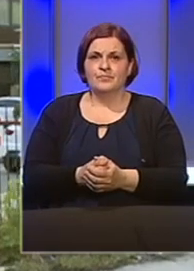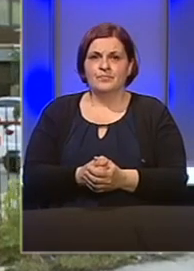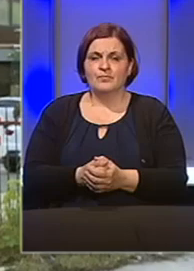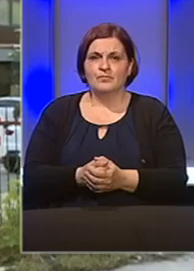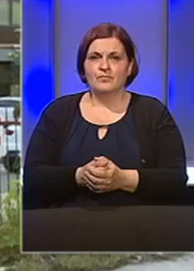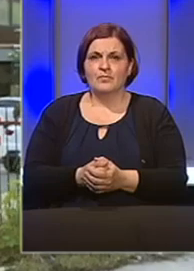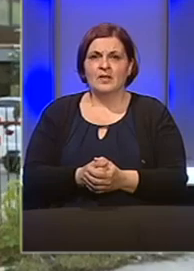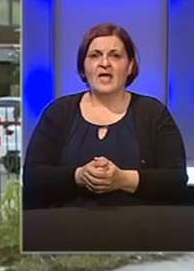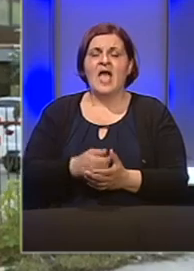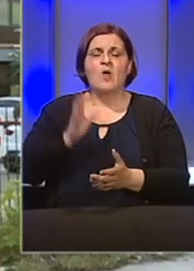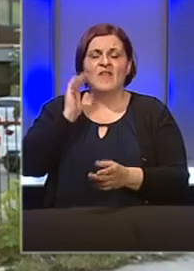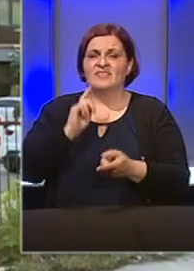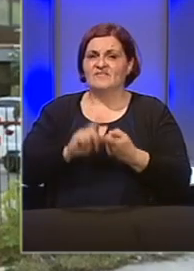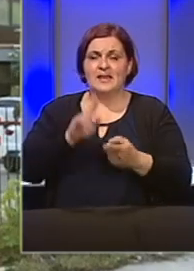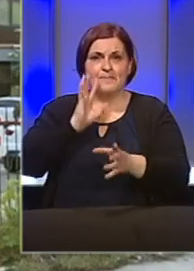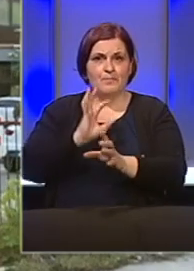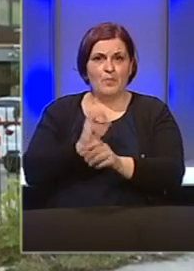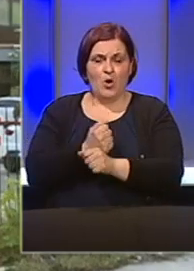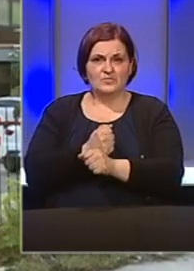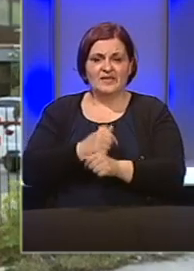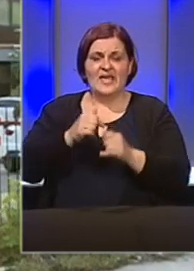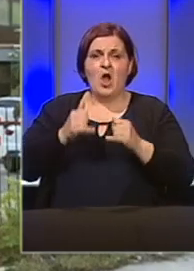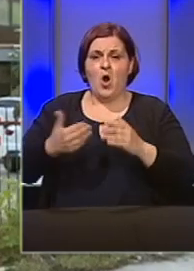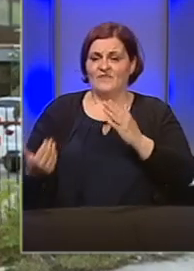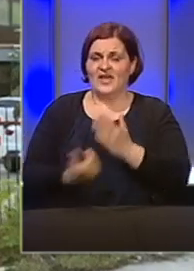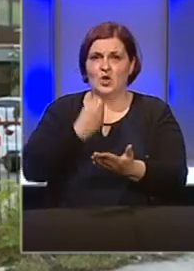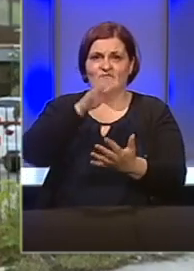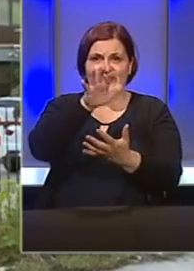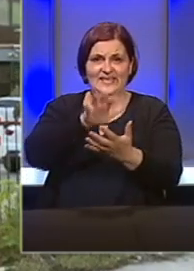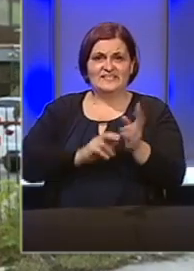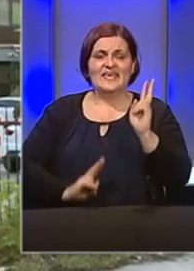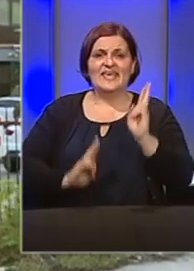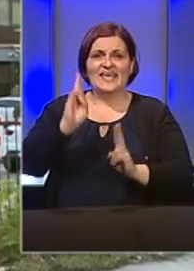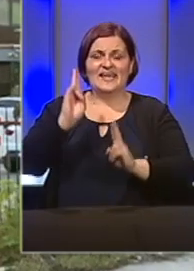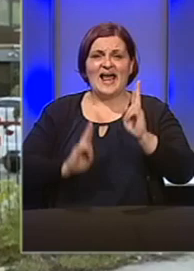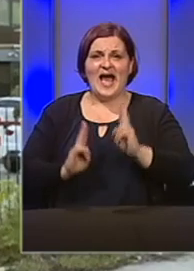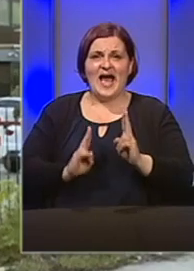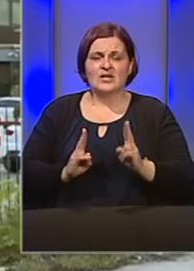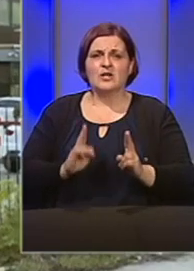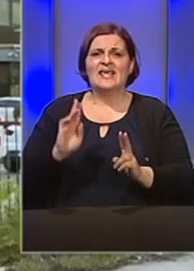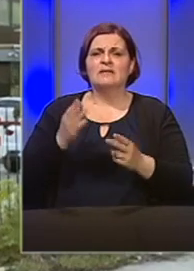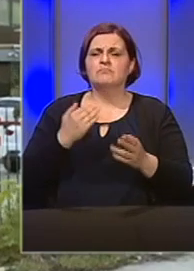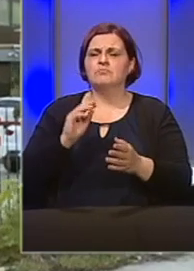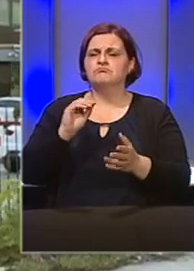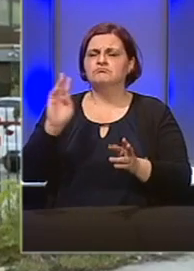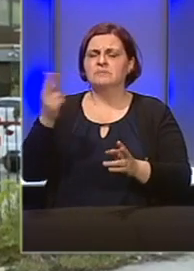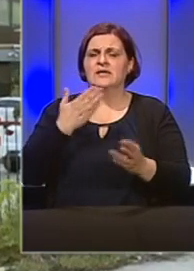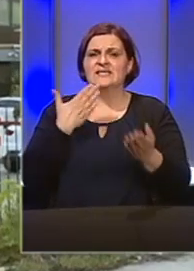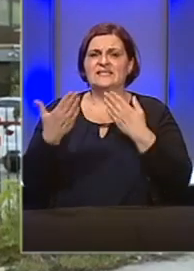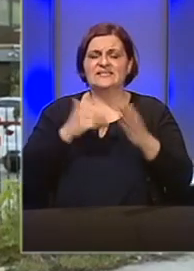A vlada Federacije Bosne i Hercegovine će upravo ovaj novi izvještaj razmatrati na zakazanoj sjednici